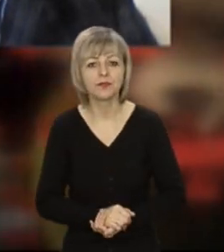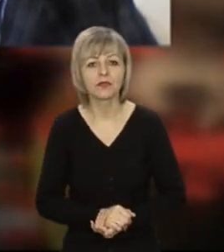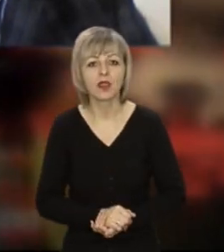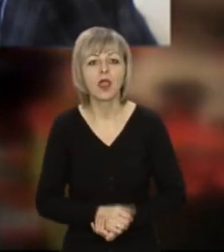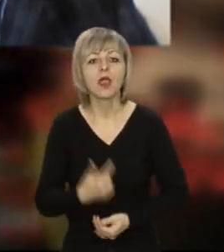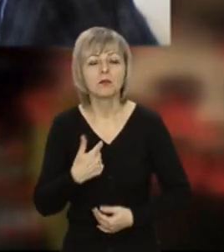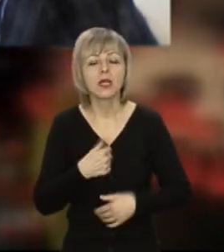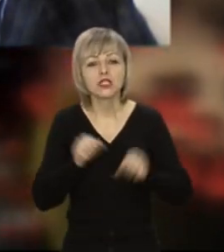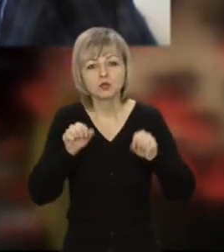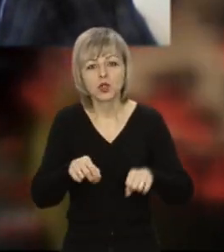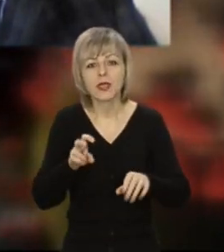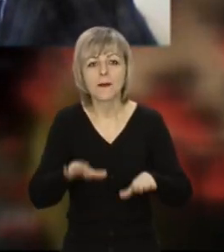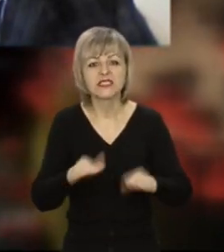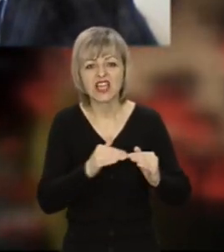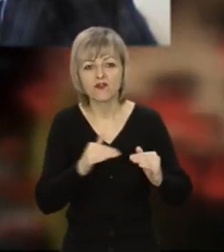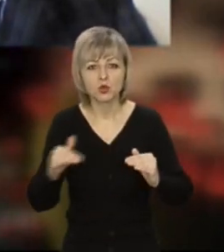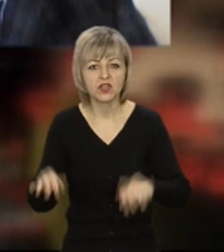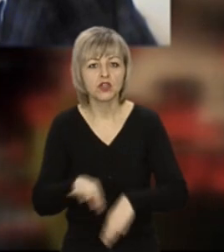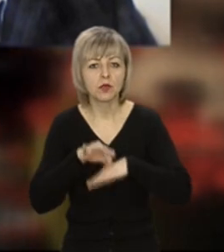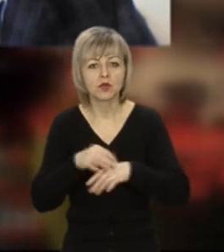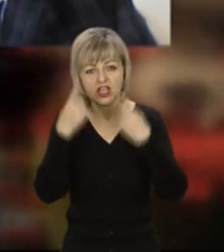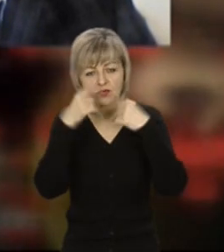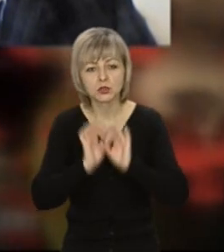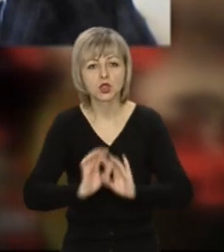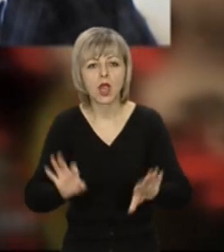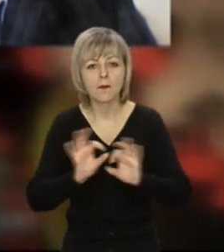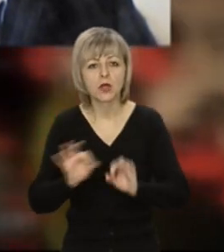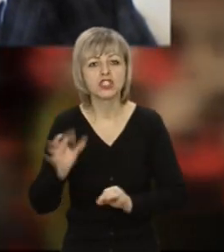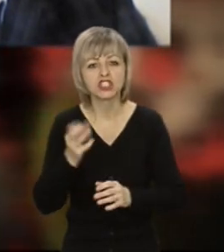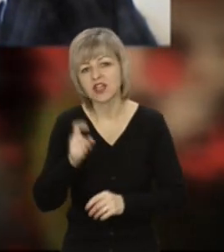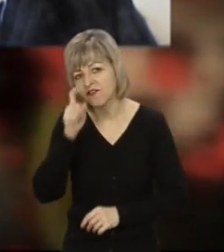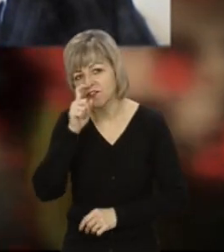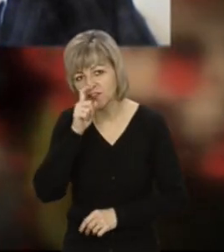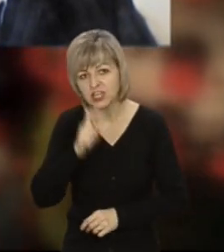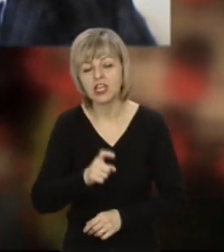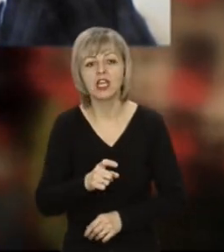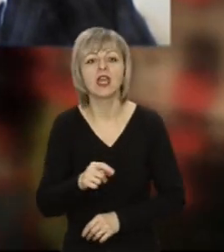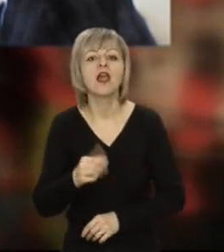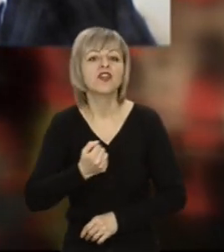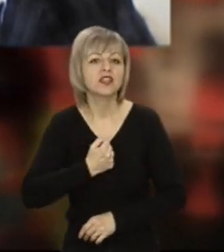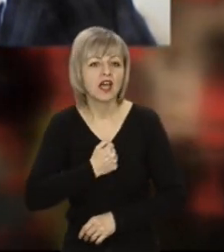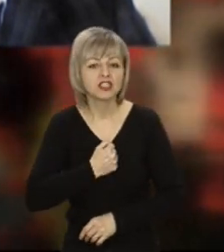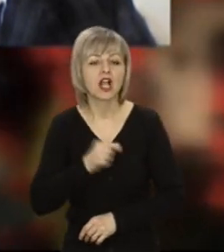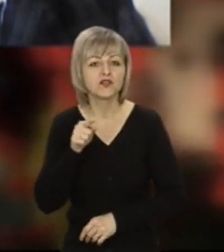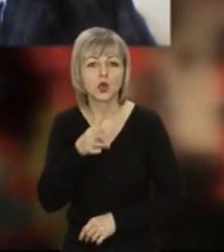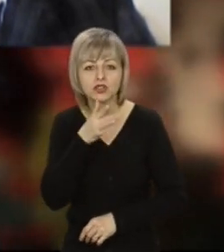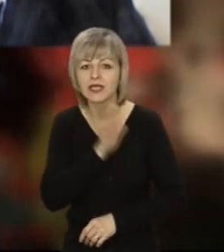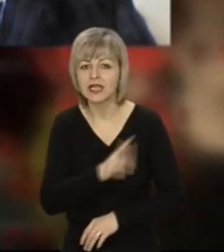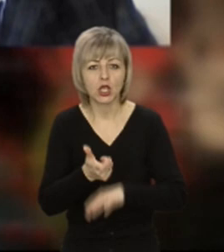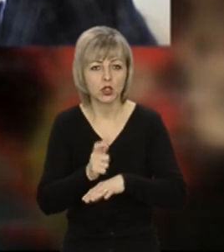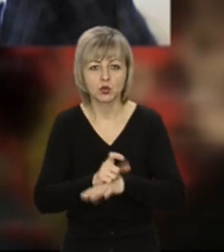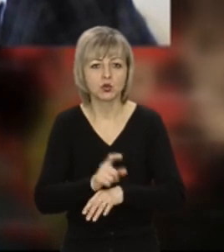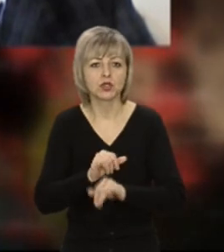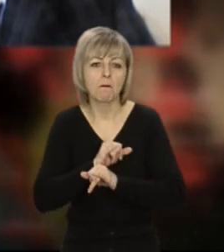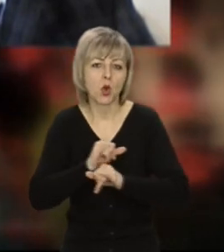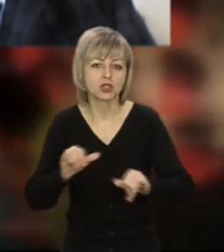Ми зуміли на місцевому рівні провести інформаційну кампанію ще в квітні місяці. На жаль, на той час не така була